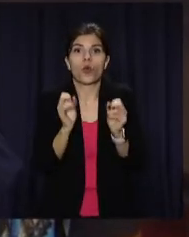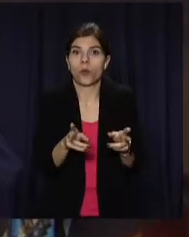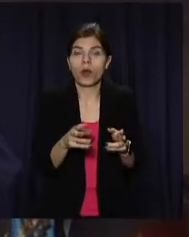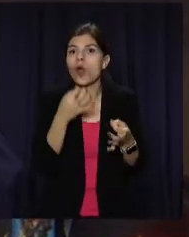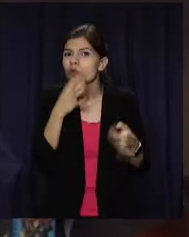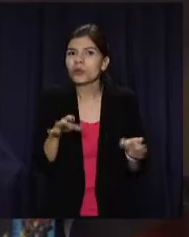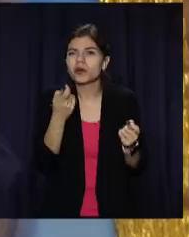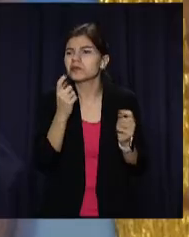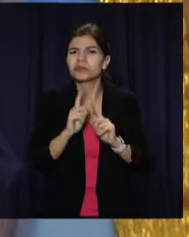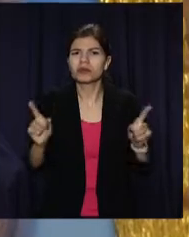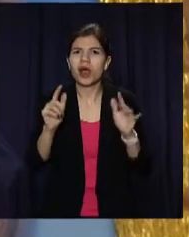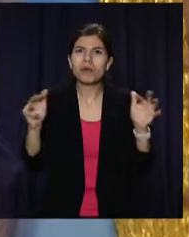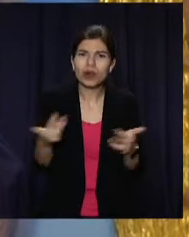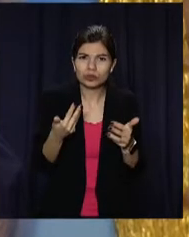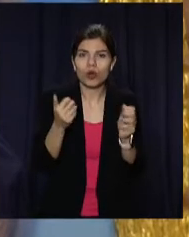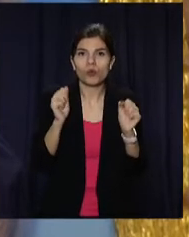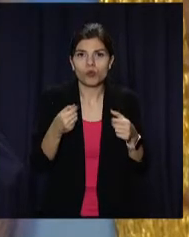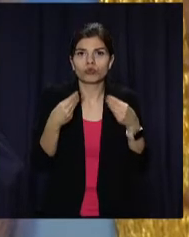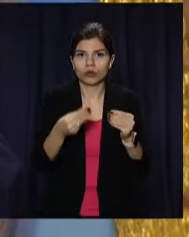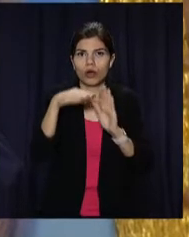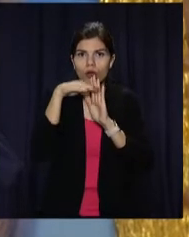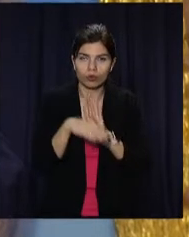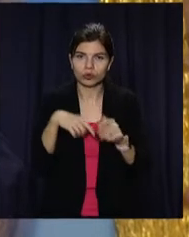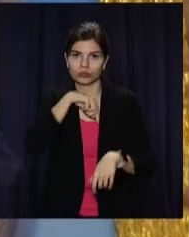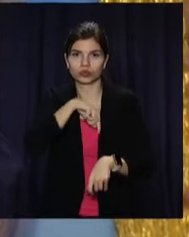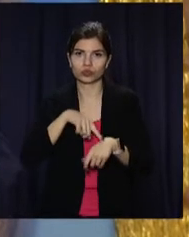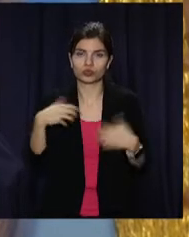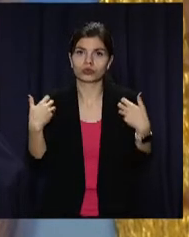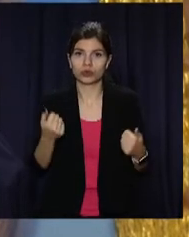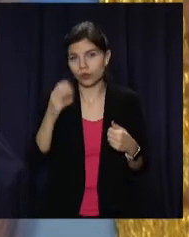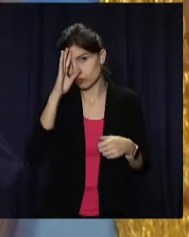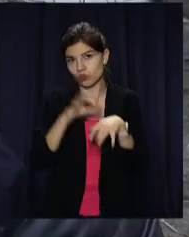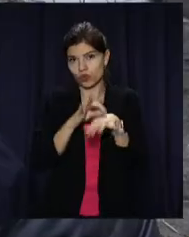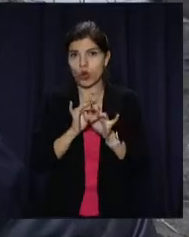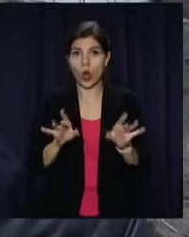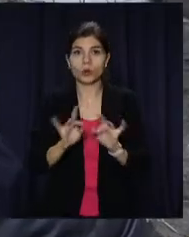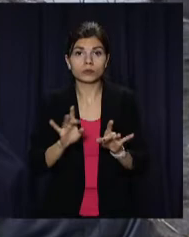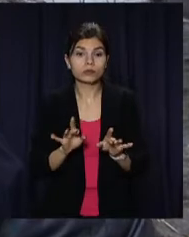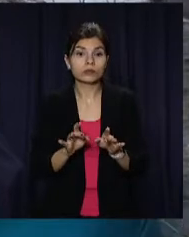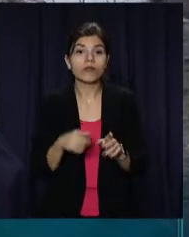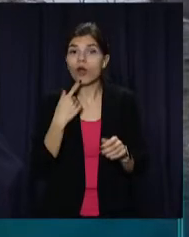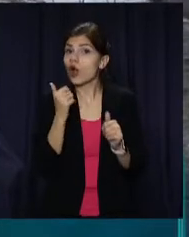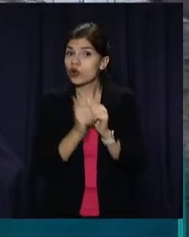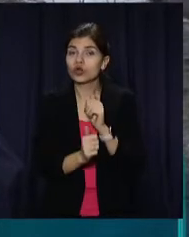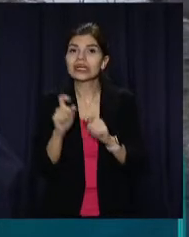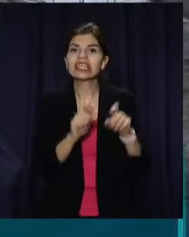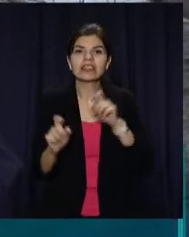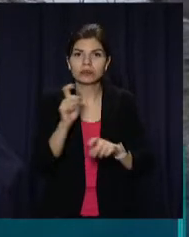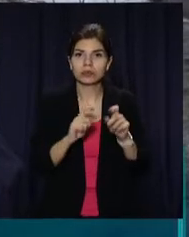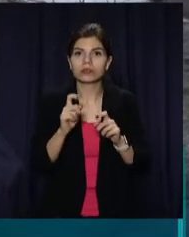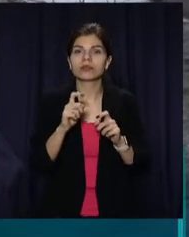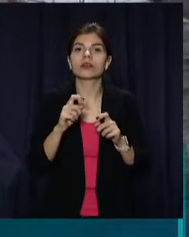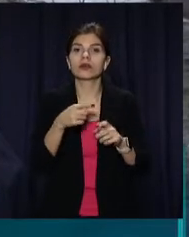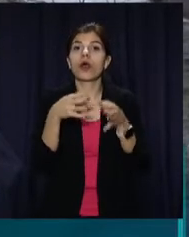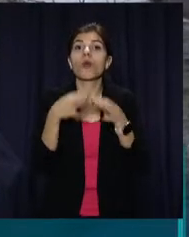Будь-яка, навіть незначна застуда можна призвести до погіршення стану, розповідає й чоловік Михайло. Після кожного курсу хімії пацієнтів